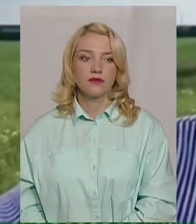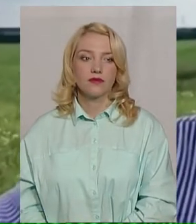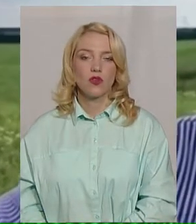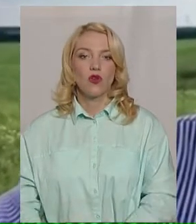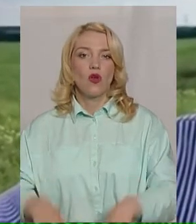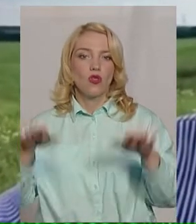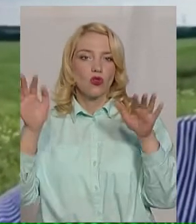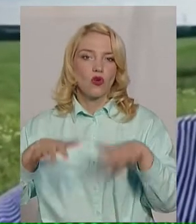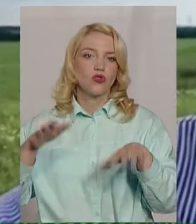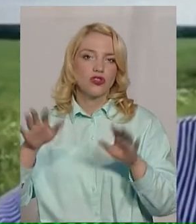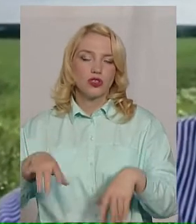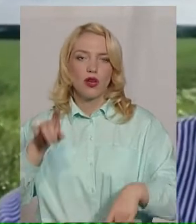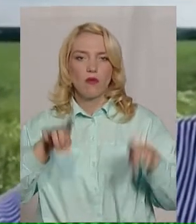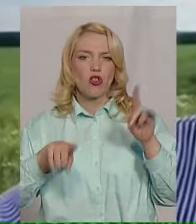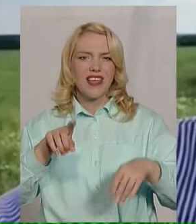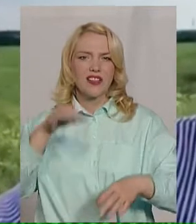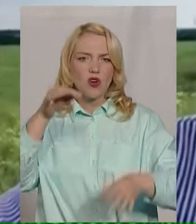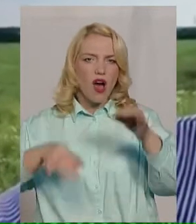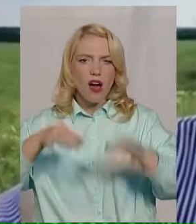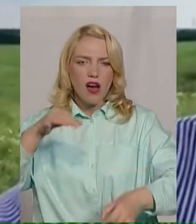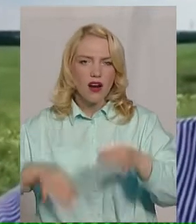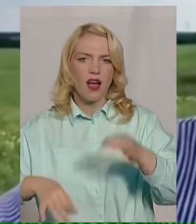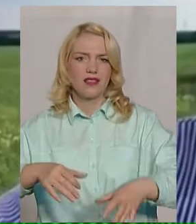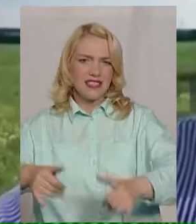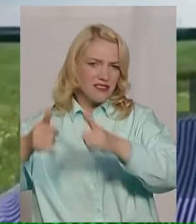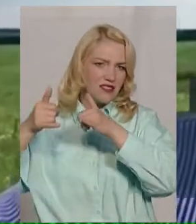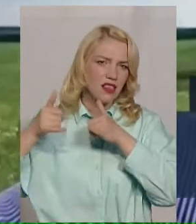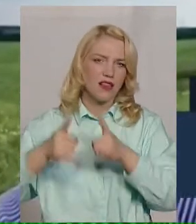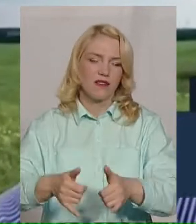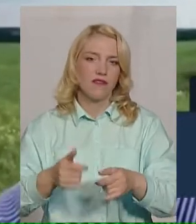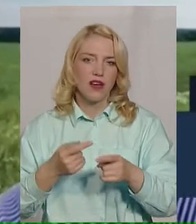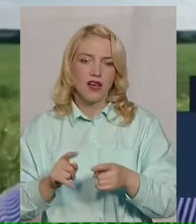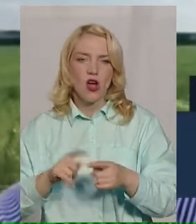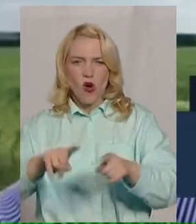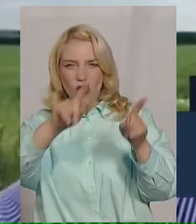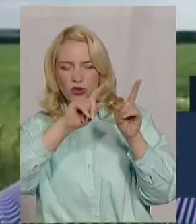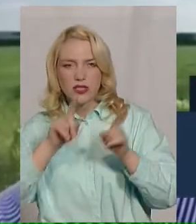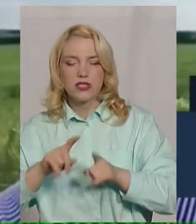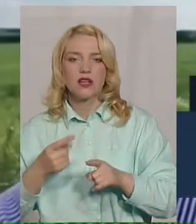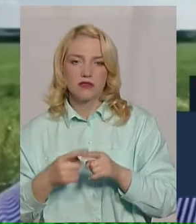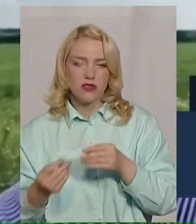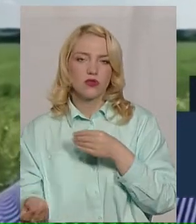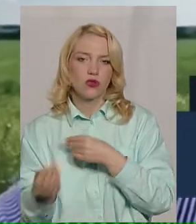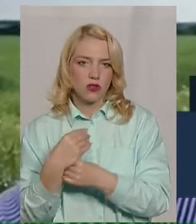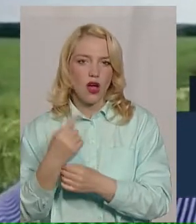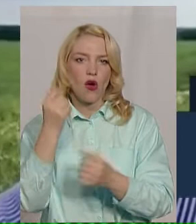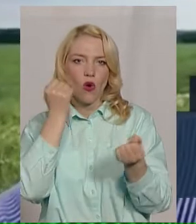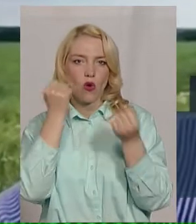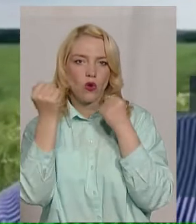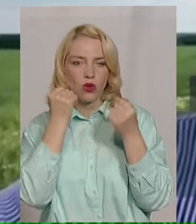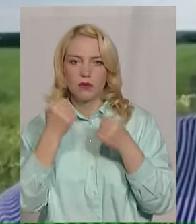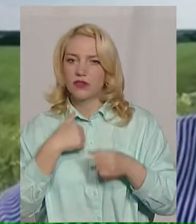Дощі, подекуди град, злива з грозою, вони все-таки нам додало певних клопотів. Ми не